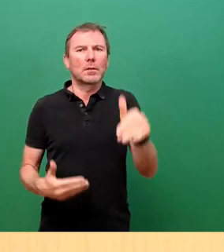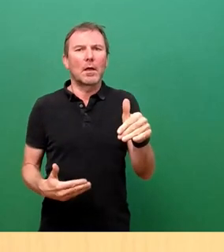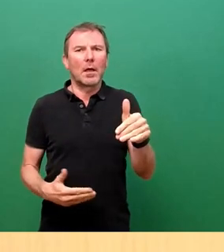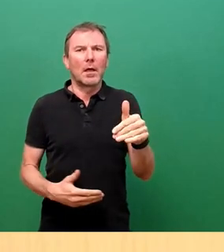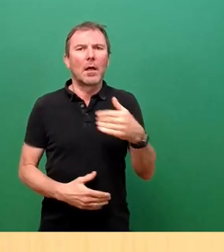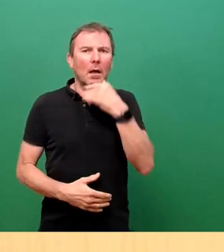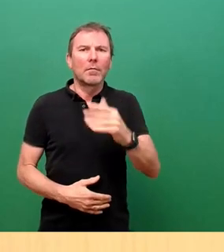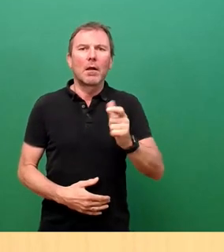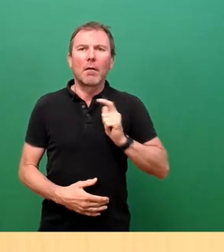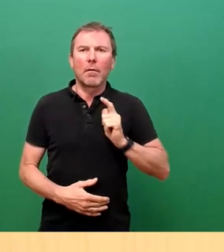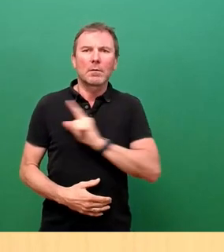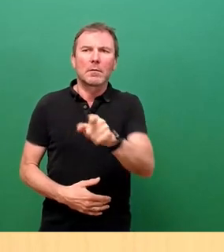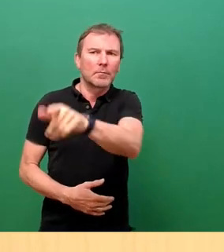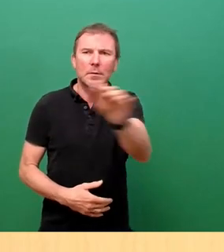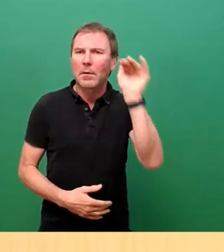zu haben. Vielen Dank für Ihre Geduld.